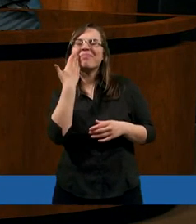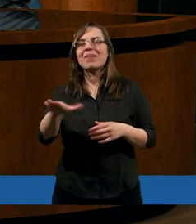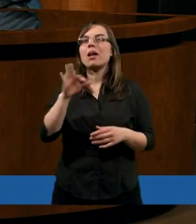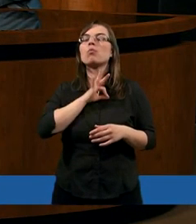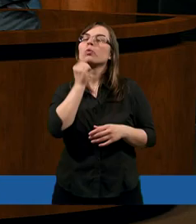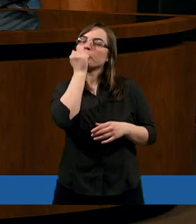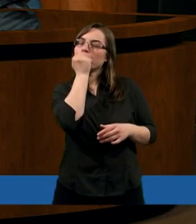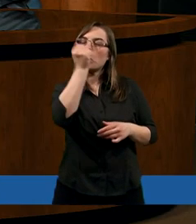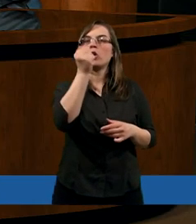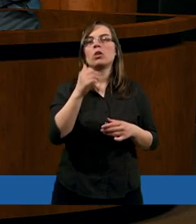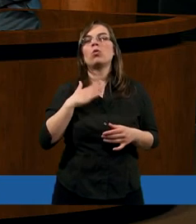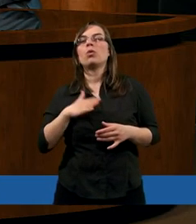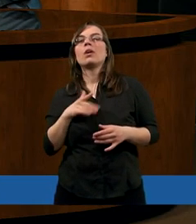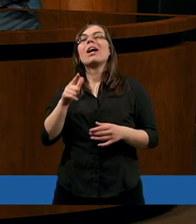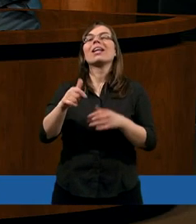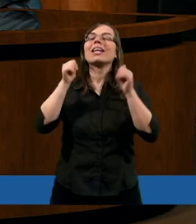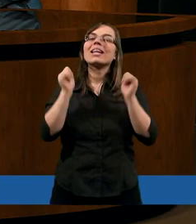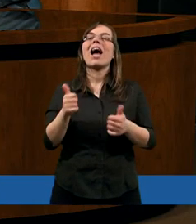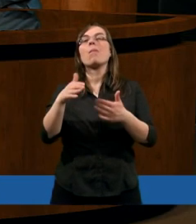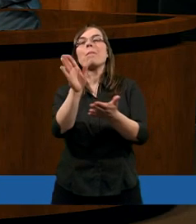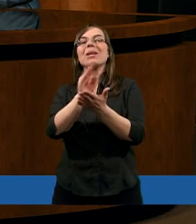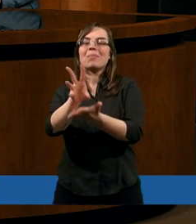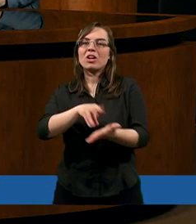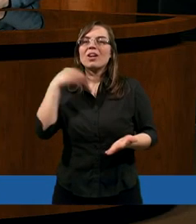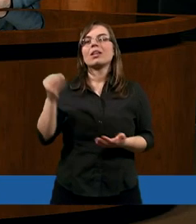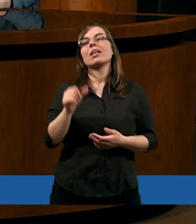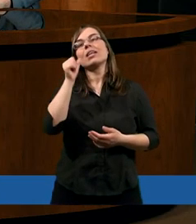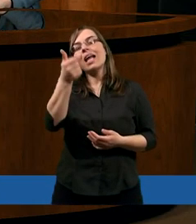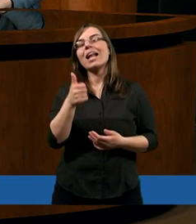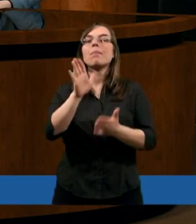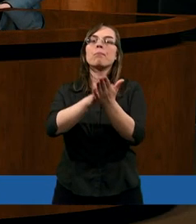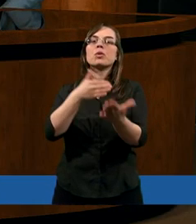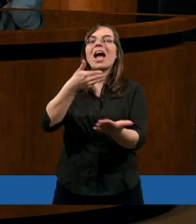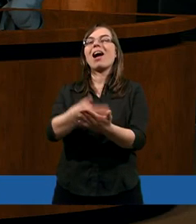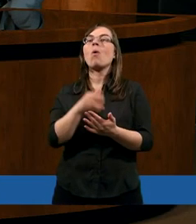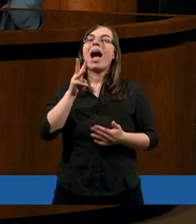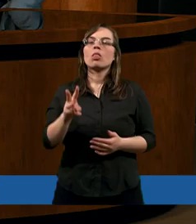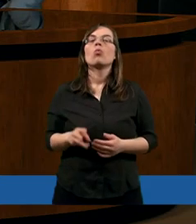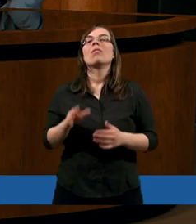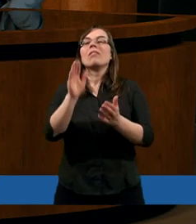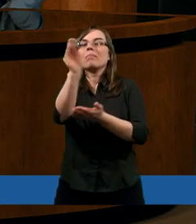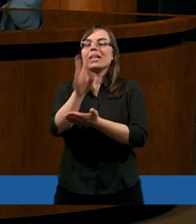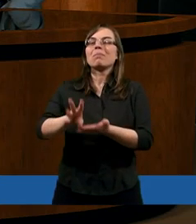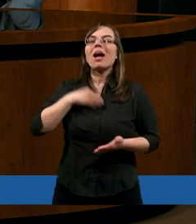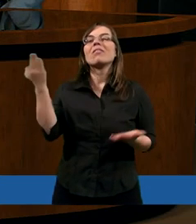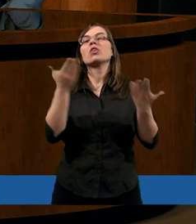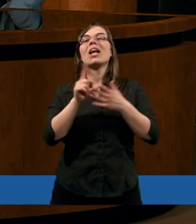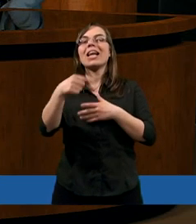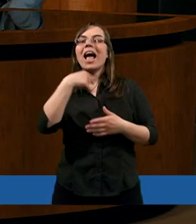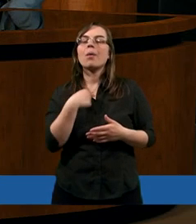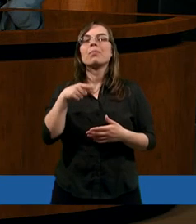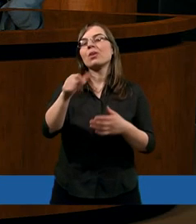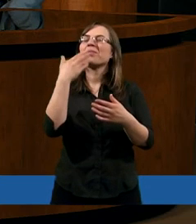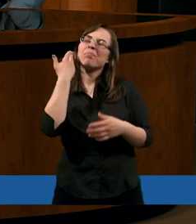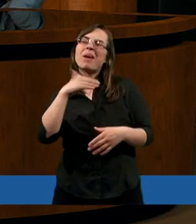ulubionych wierszy całego Pisma Świętego. W jednym z przekładów Pisma Świętego brzmi dla mnie